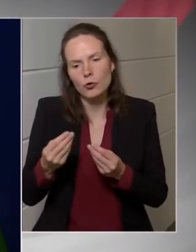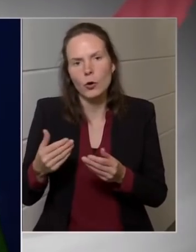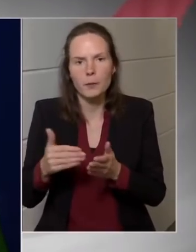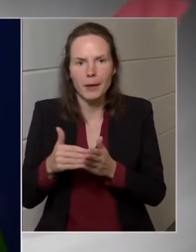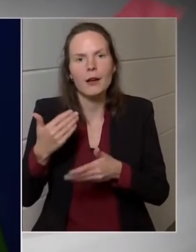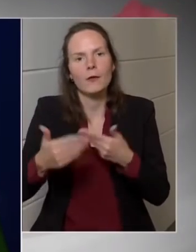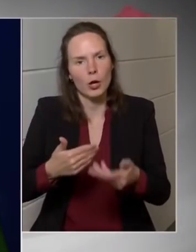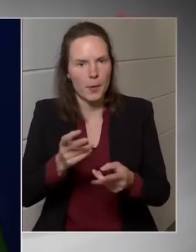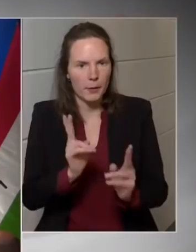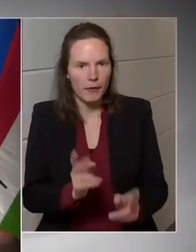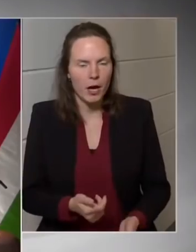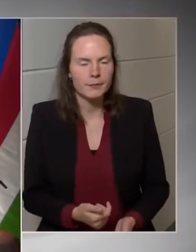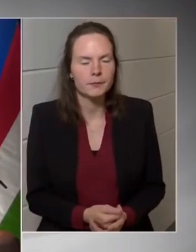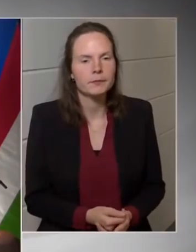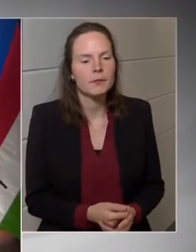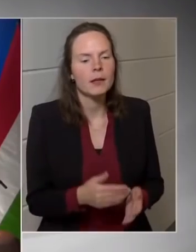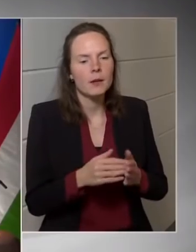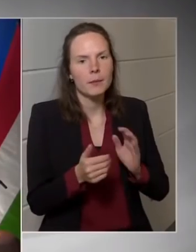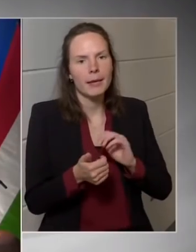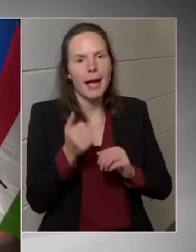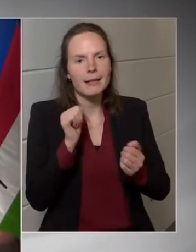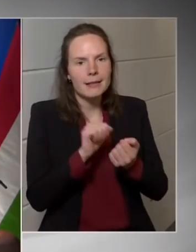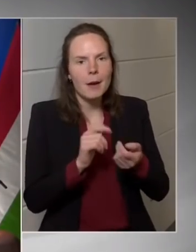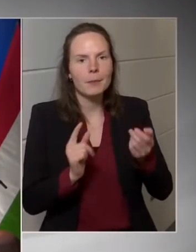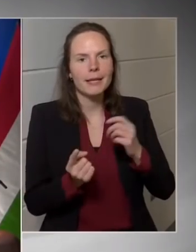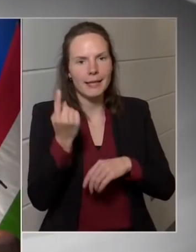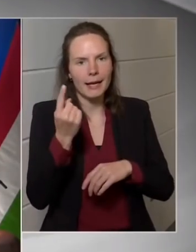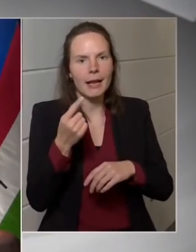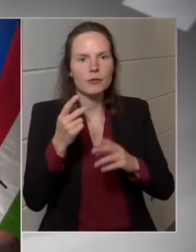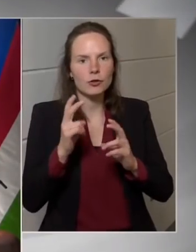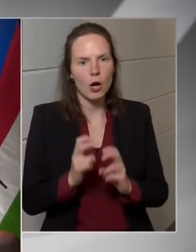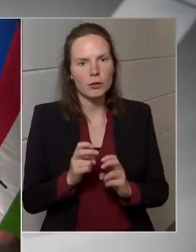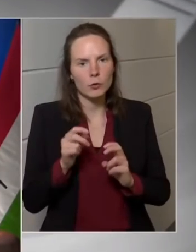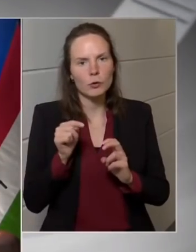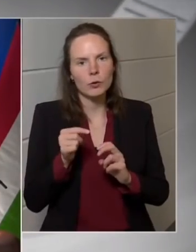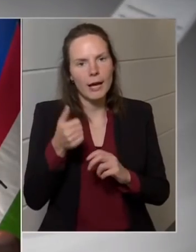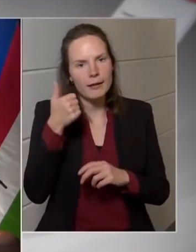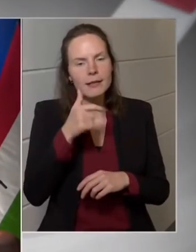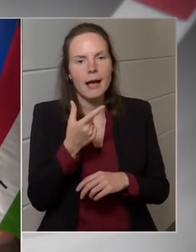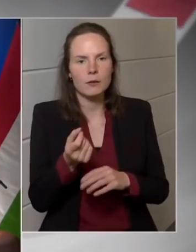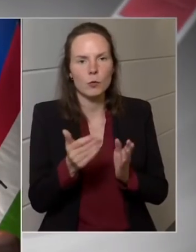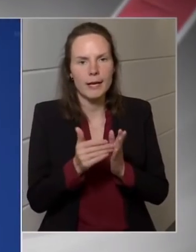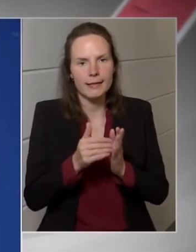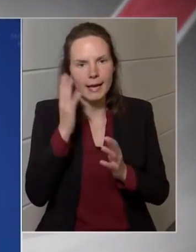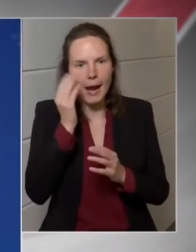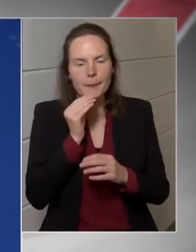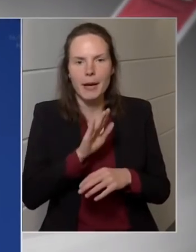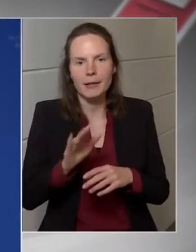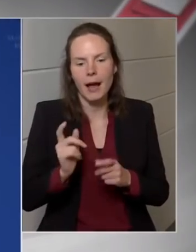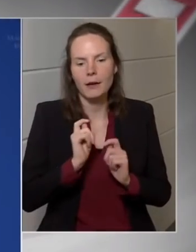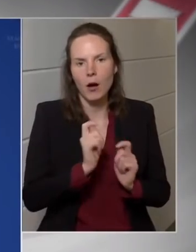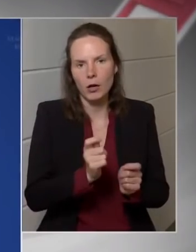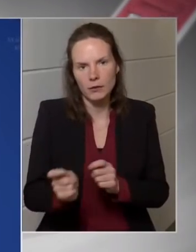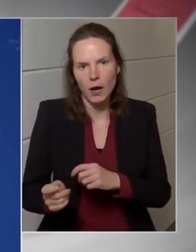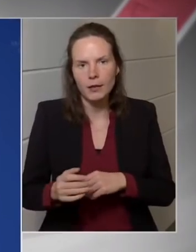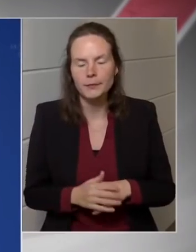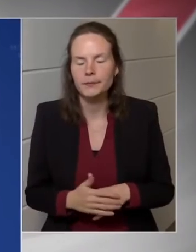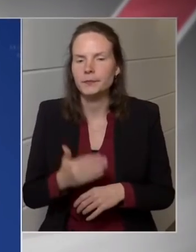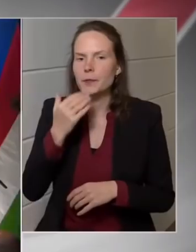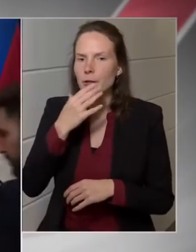És még egy szám, hogy idejénes tartózkodásra jogosító igazolást pedig 120.000 embernek állítottak ki. Nagyon szépen köszönöm.